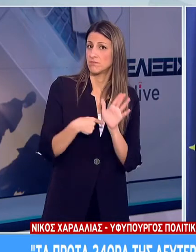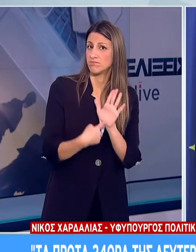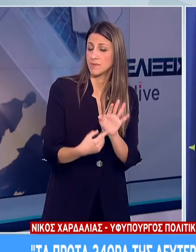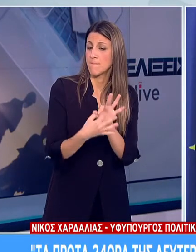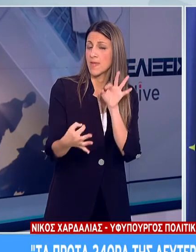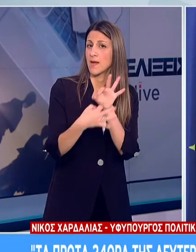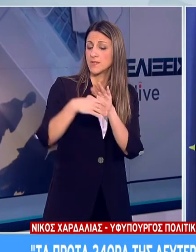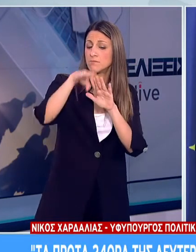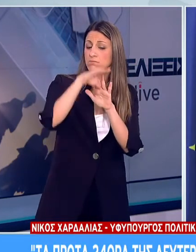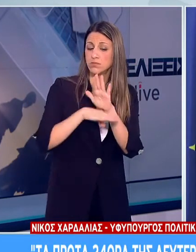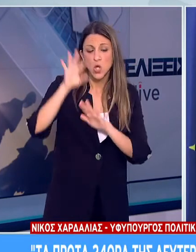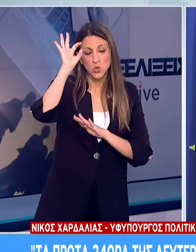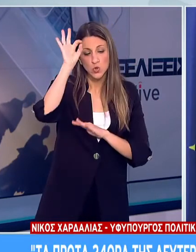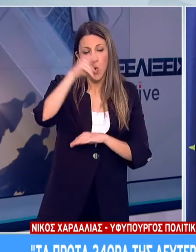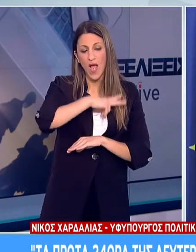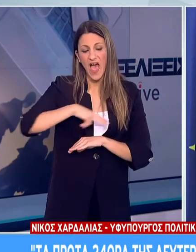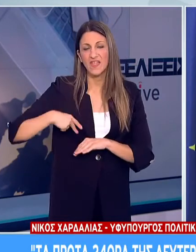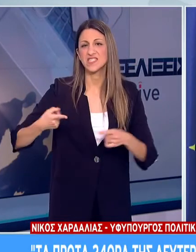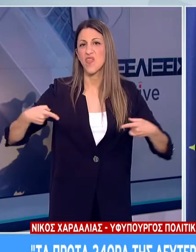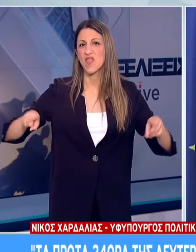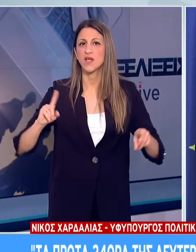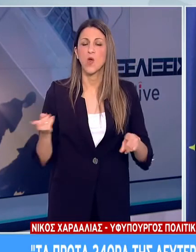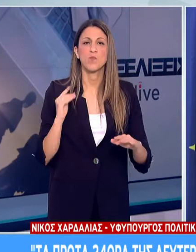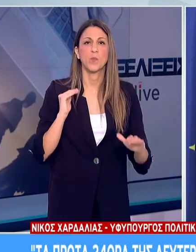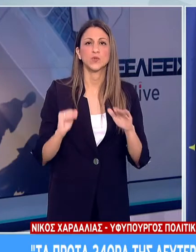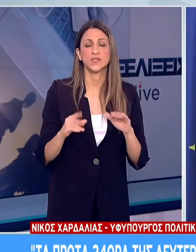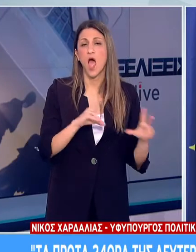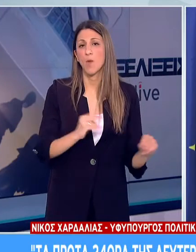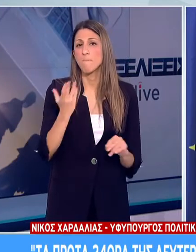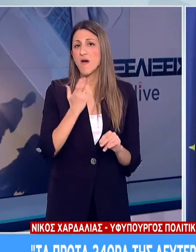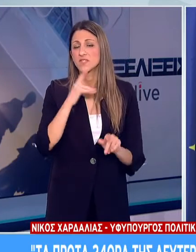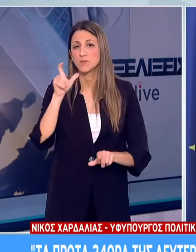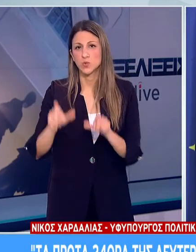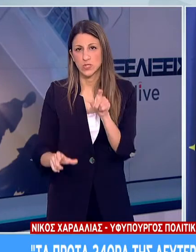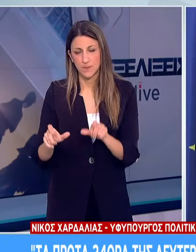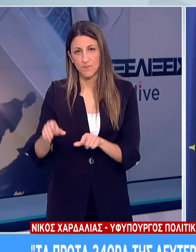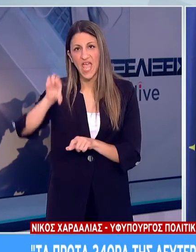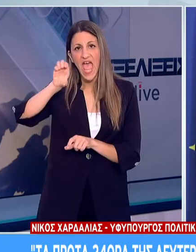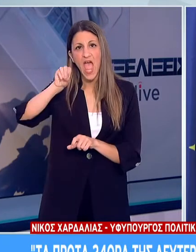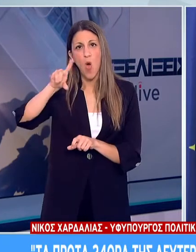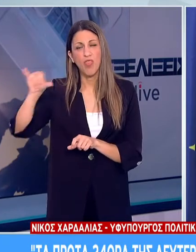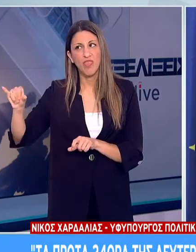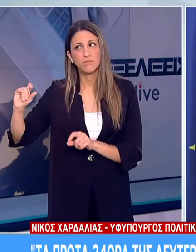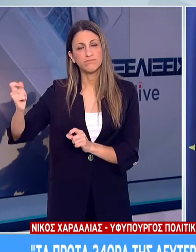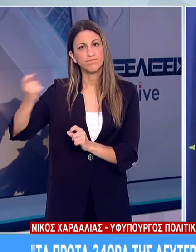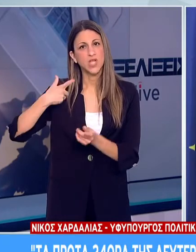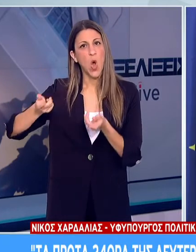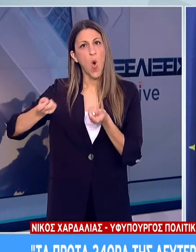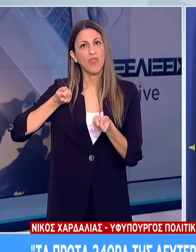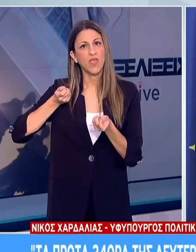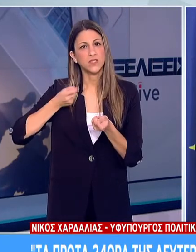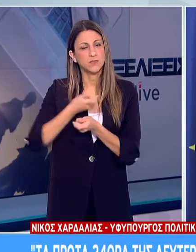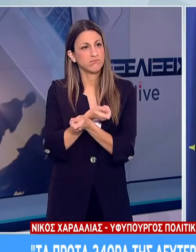προστασία της σχολικής κοινότητας. Θα ήθελα συμπροματικά να σας ενημερώσω ότι οι αναλυτικές οδηγίες έχουν αποσταλεί από τον ΕΟΔΗ για τη διαχείριση ύπαπτου